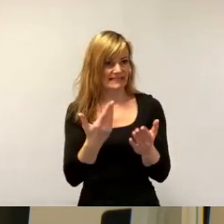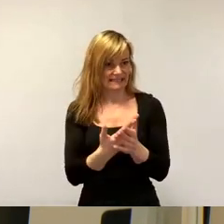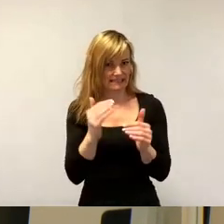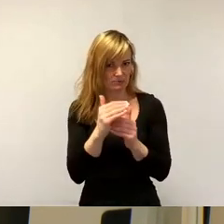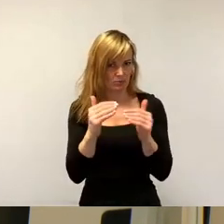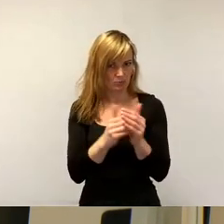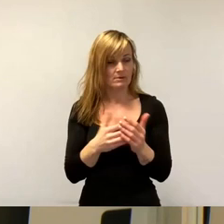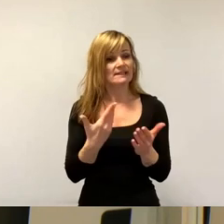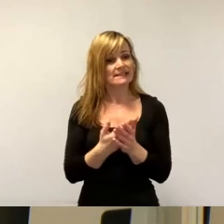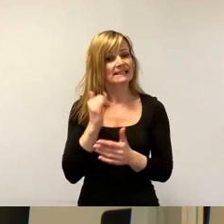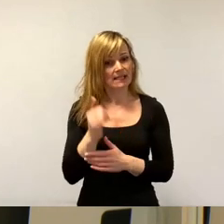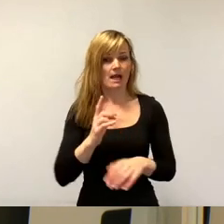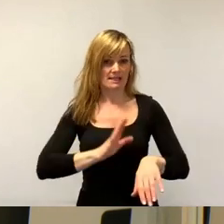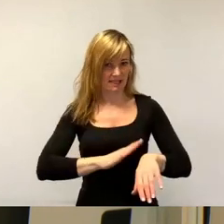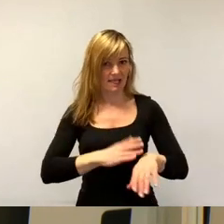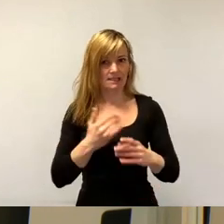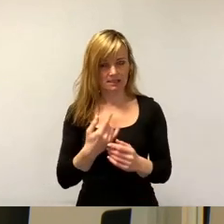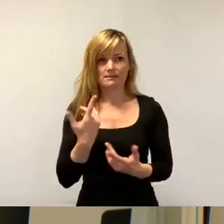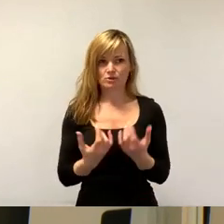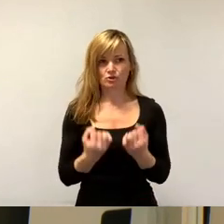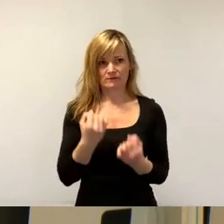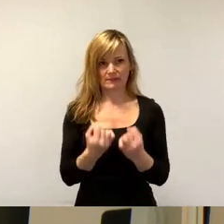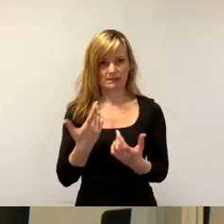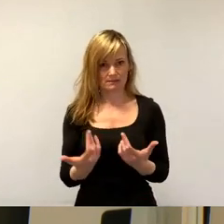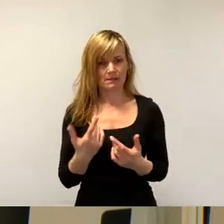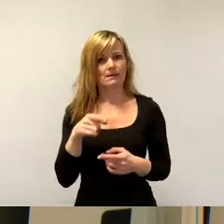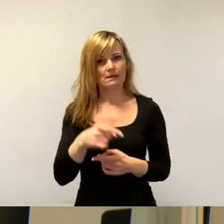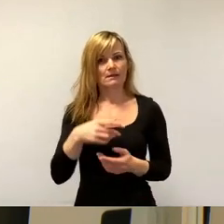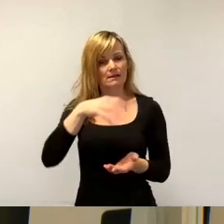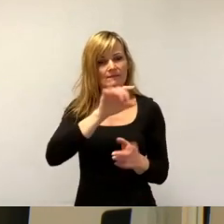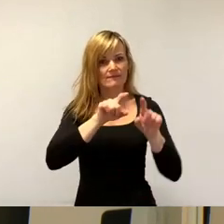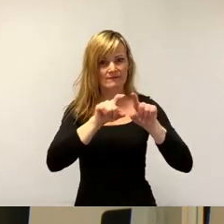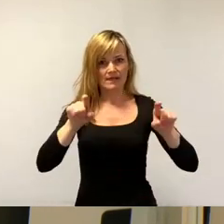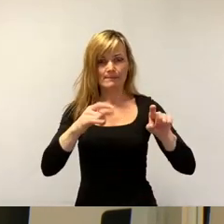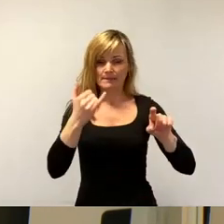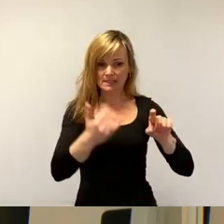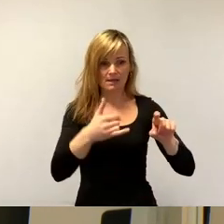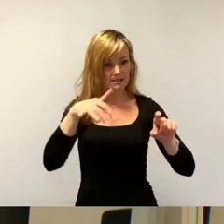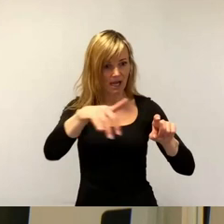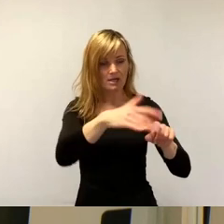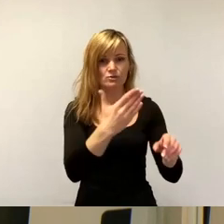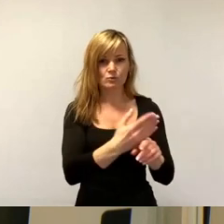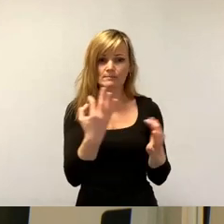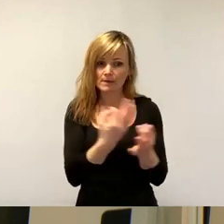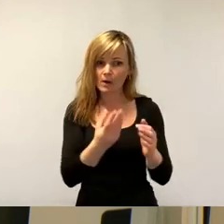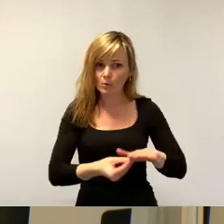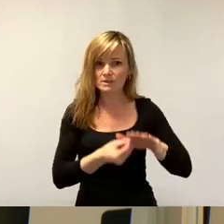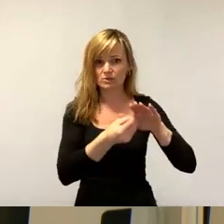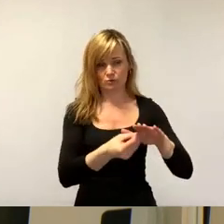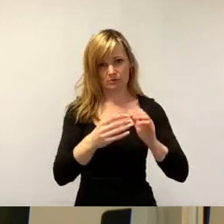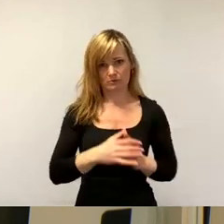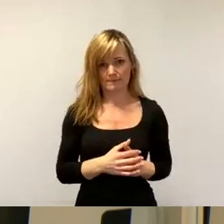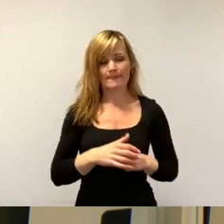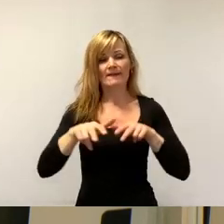herausfordernd. Hier ansässige Unternehmen müssen hier vor Ort frei wirtschaften können und unterstützt werden. Denn Wirtschaftsförderung ist mehr als das